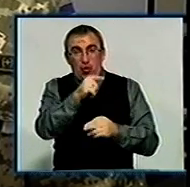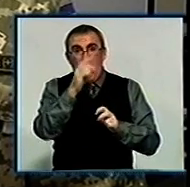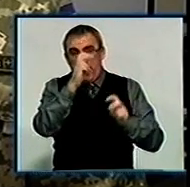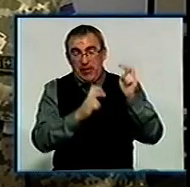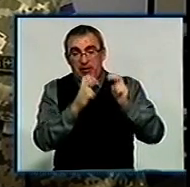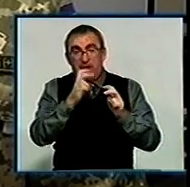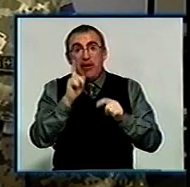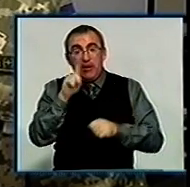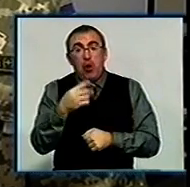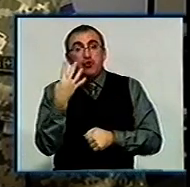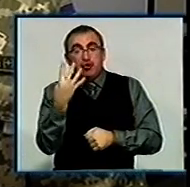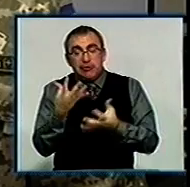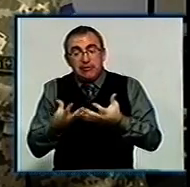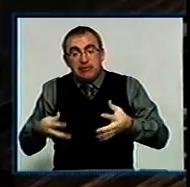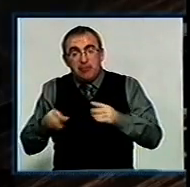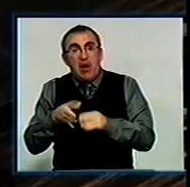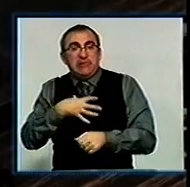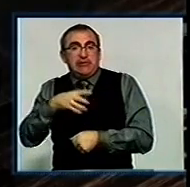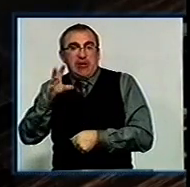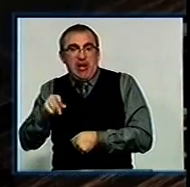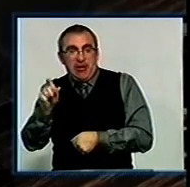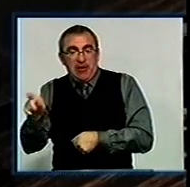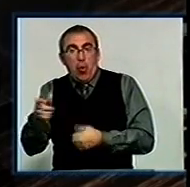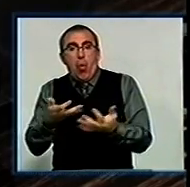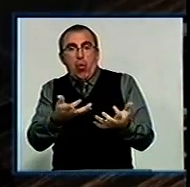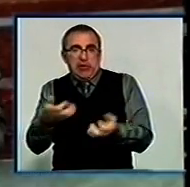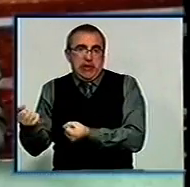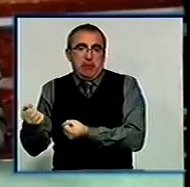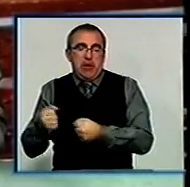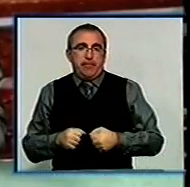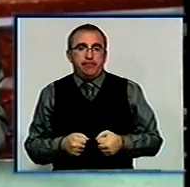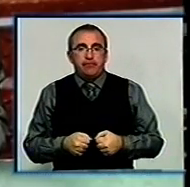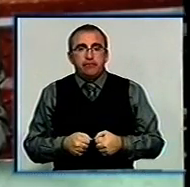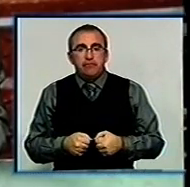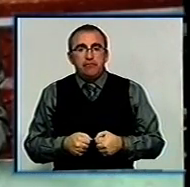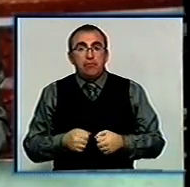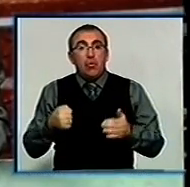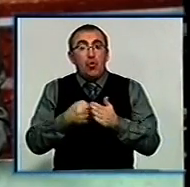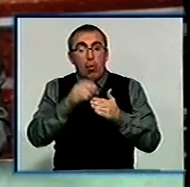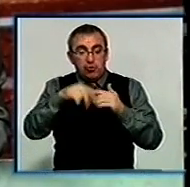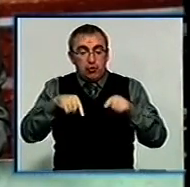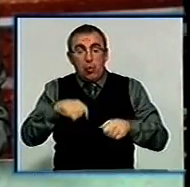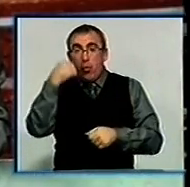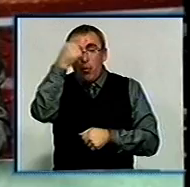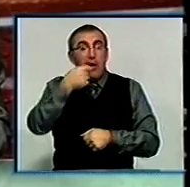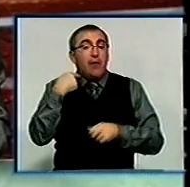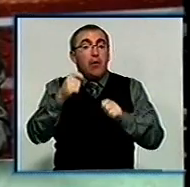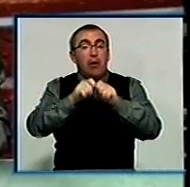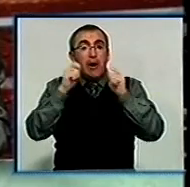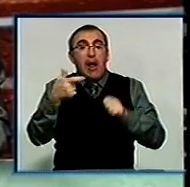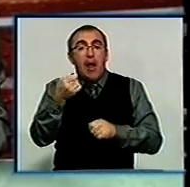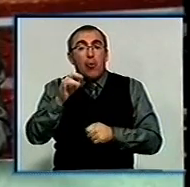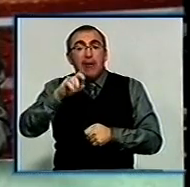4 з сім'ї загибших отримали. До кінця цього року в Кіровограді відкриють нову